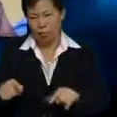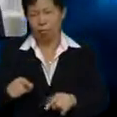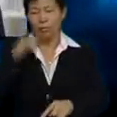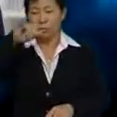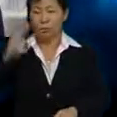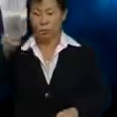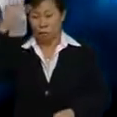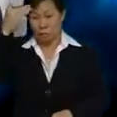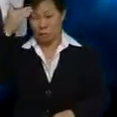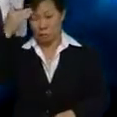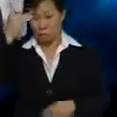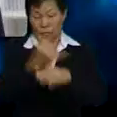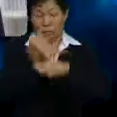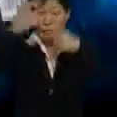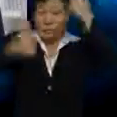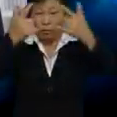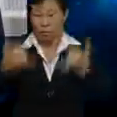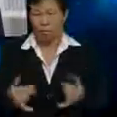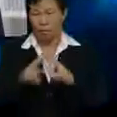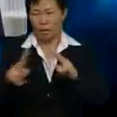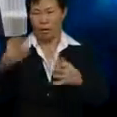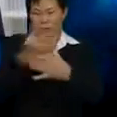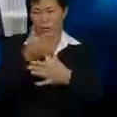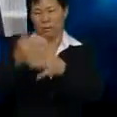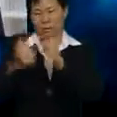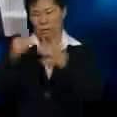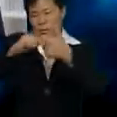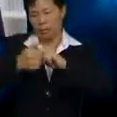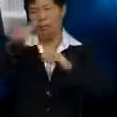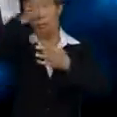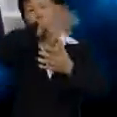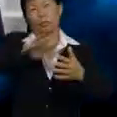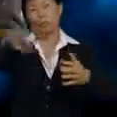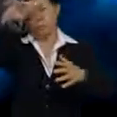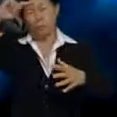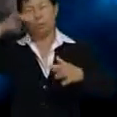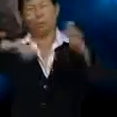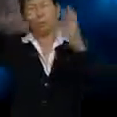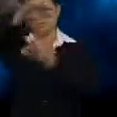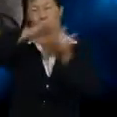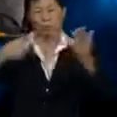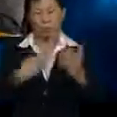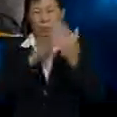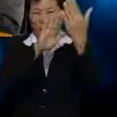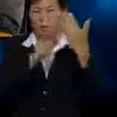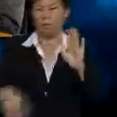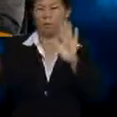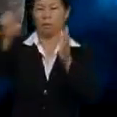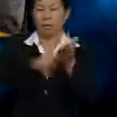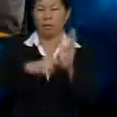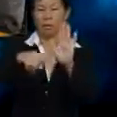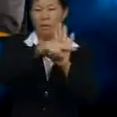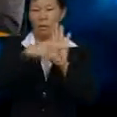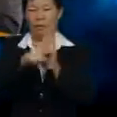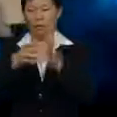tahu Industri pancangan kita Sekarang ni sangat terjejas Dengan masalah jerbu Yang kita alami sekarang Kemudian Laporan negatif yang dibuat oleh Media